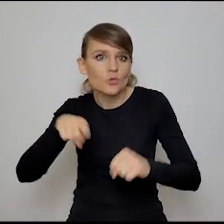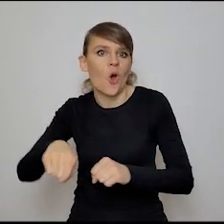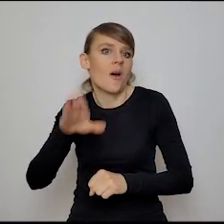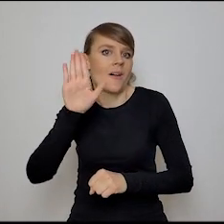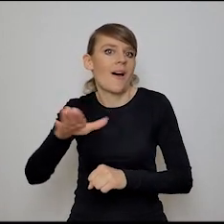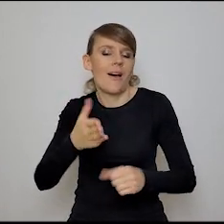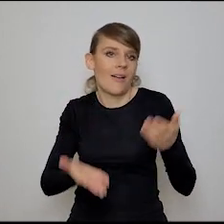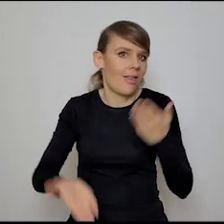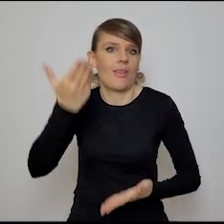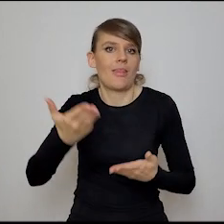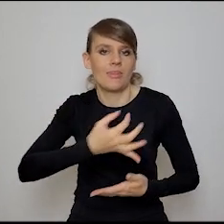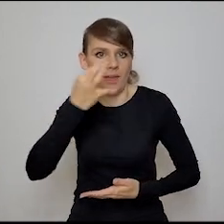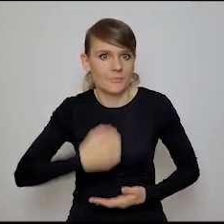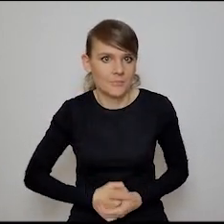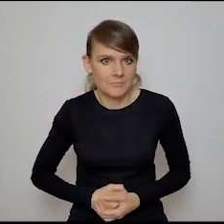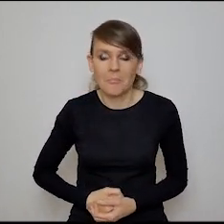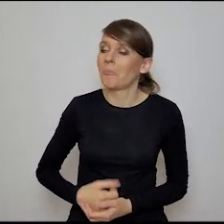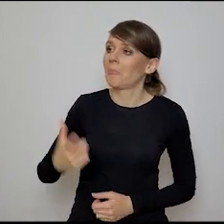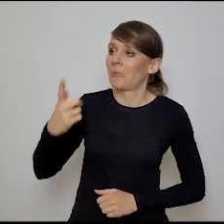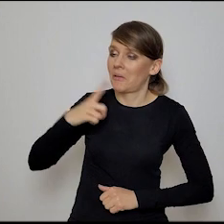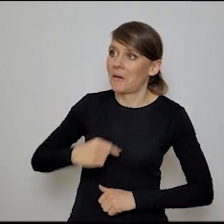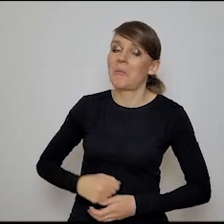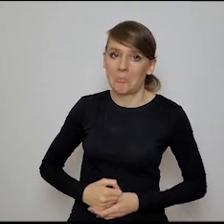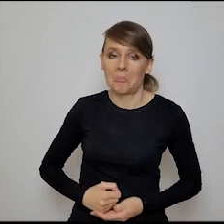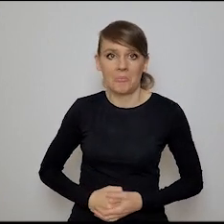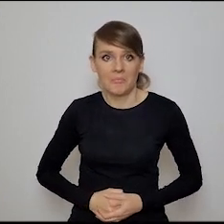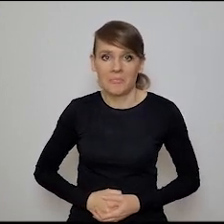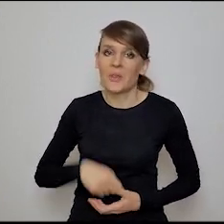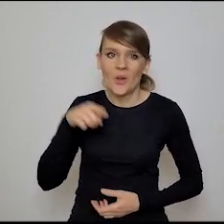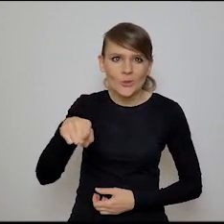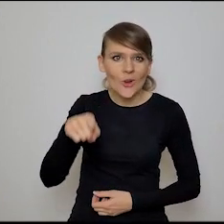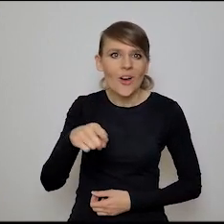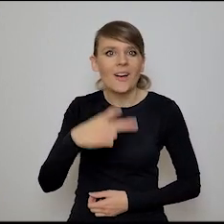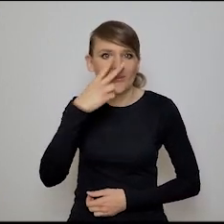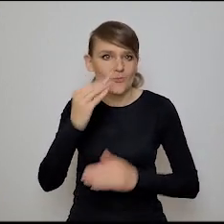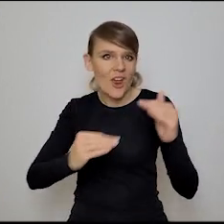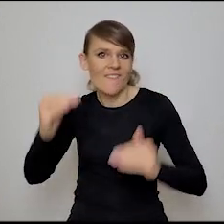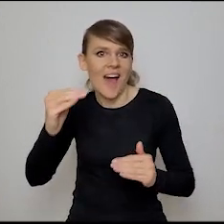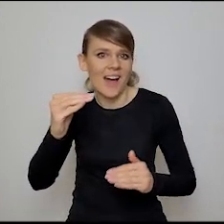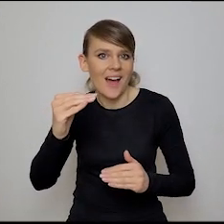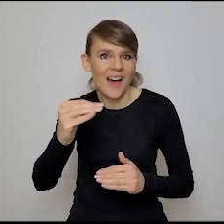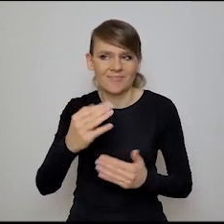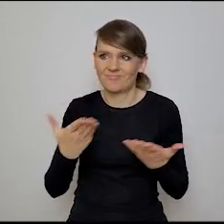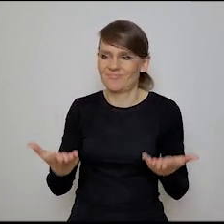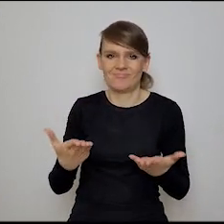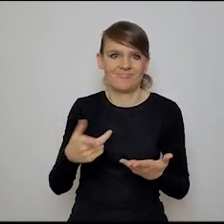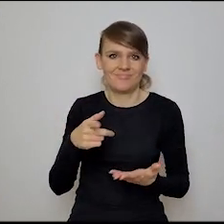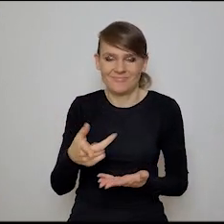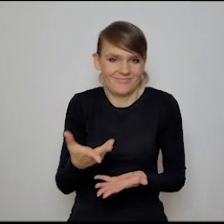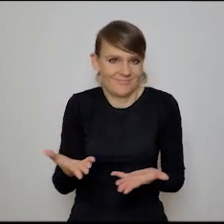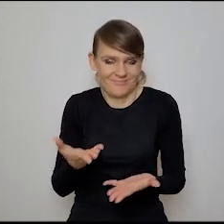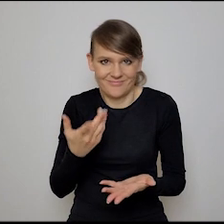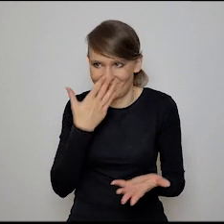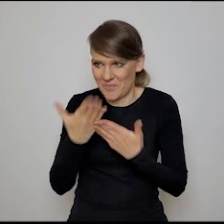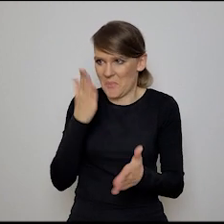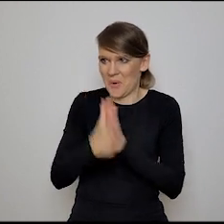Ha, no to to jest, no to jest dosyć taka przewaga, powiedziałabym, brutalno trywialna.